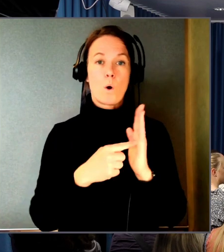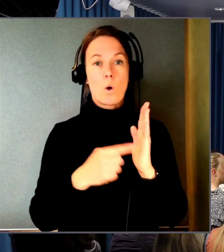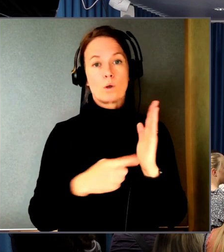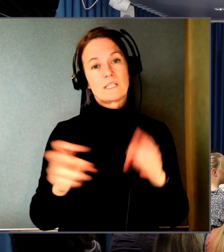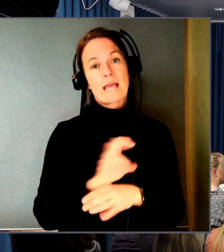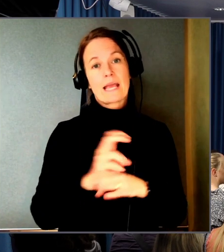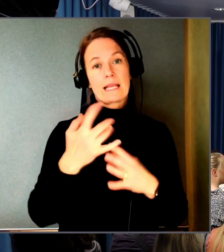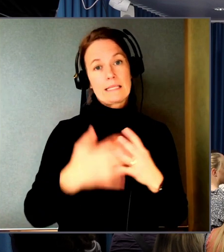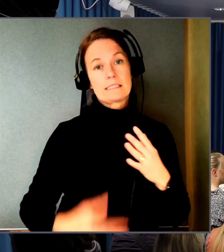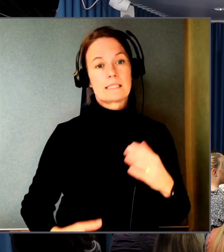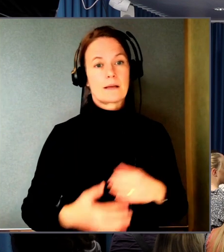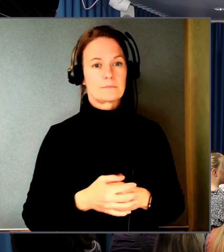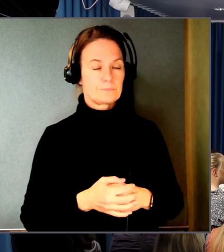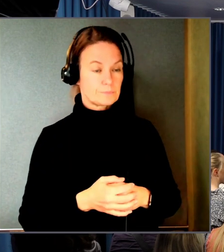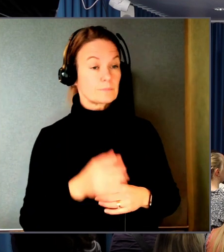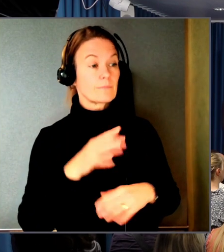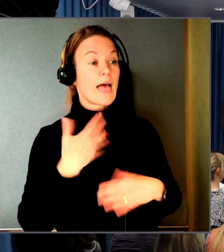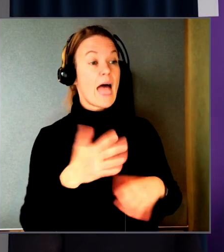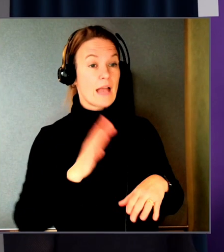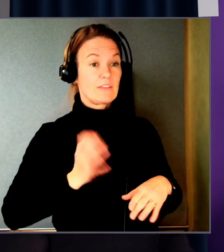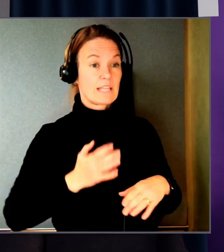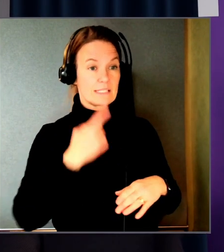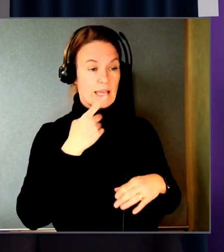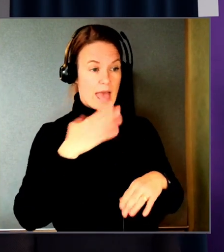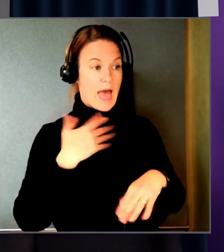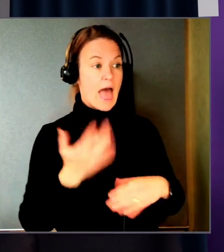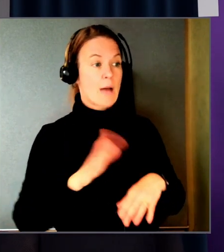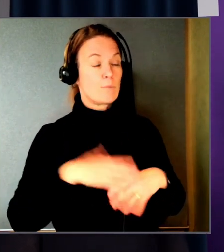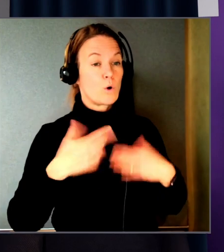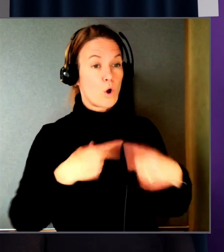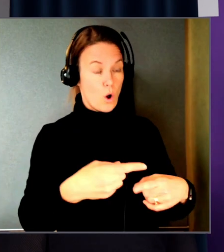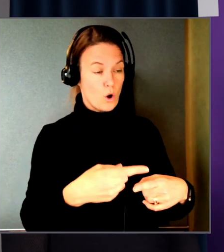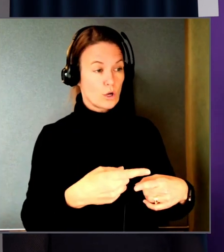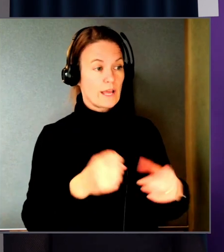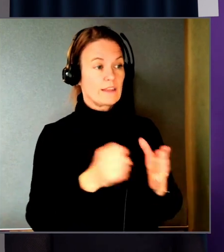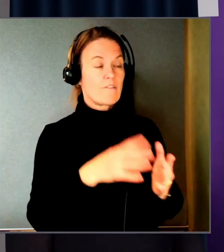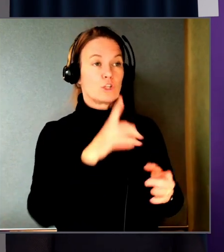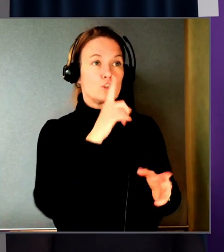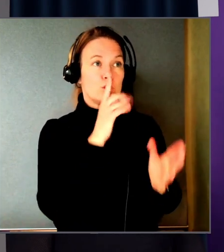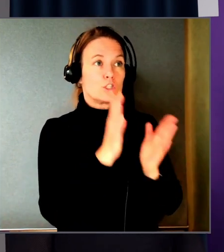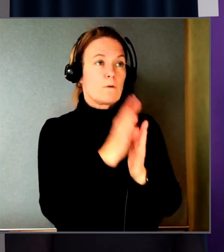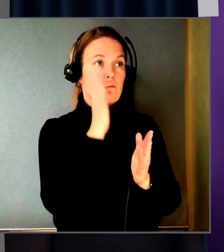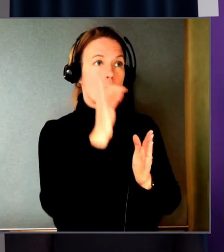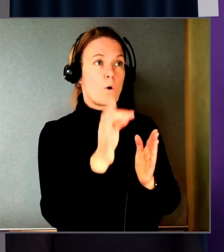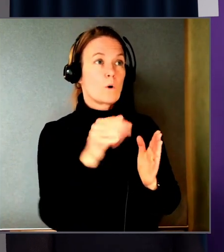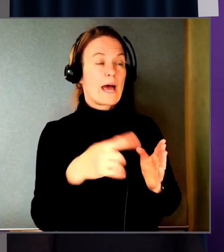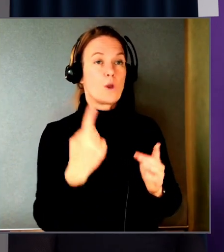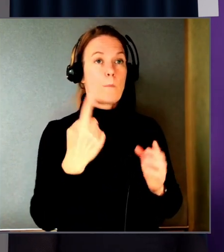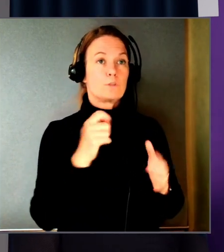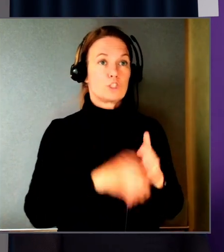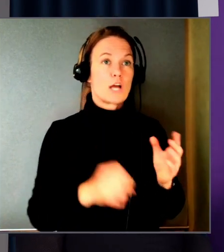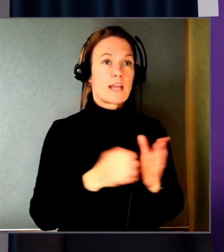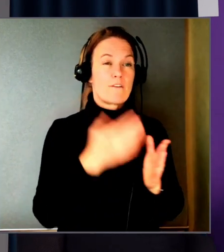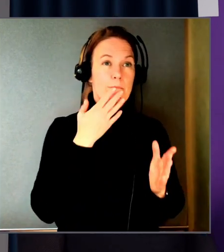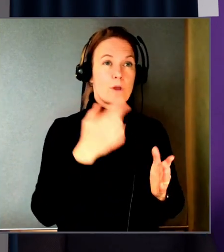Ja, det är på gång. Vi ville sparka igång det här igen. För det har varit väldigt tyst med frågor. Och det här är en uppstart. därför det var så bra att vi kunde